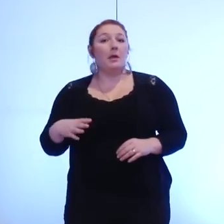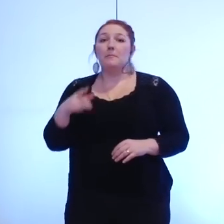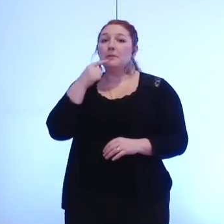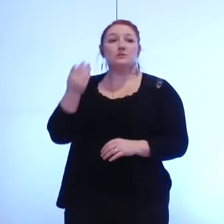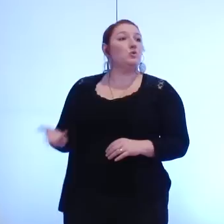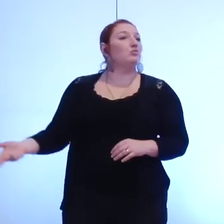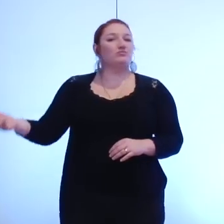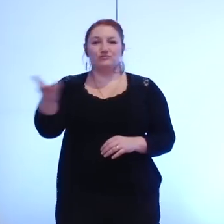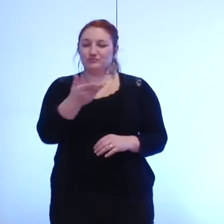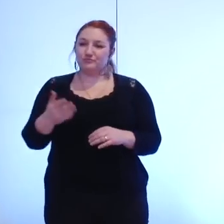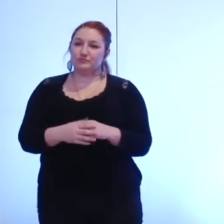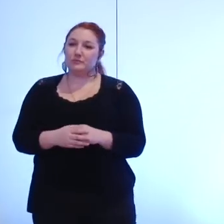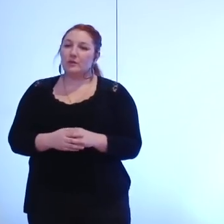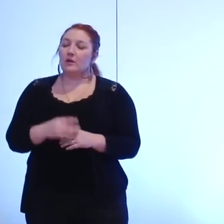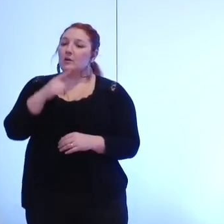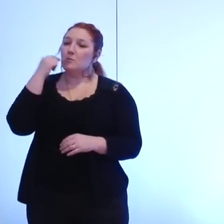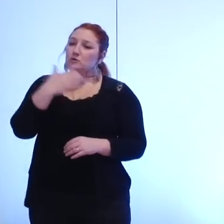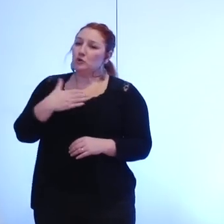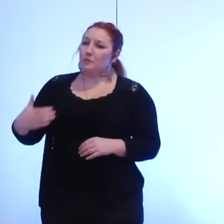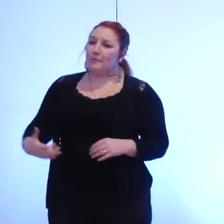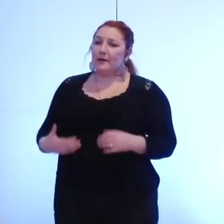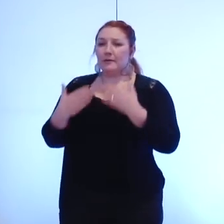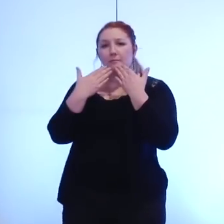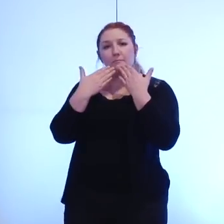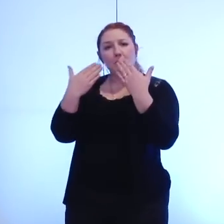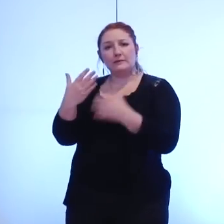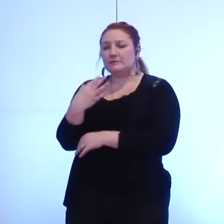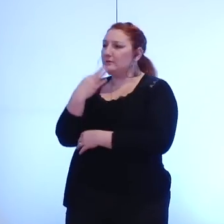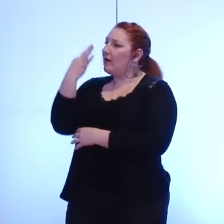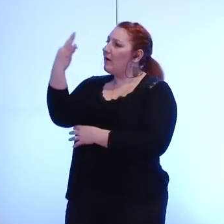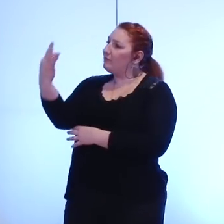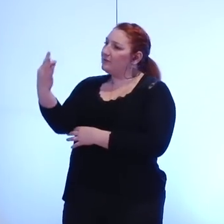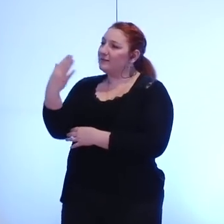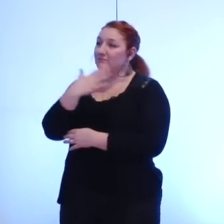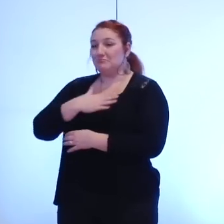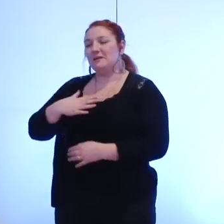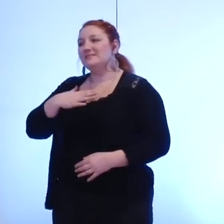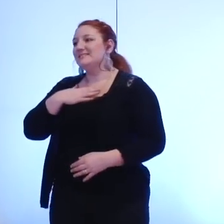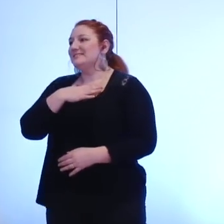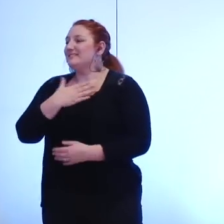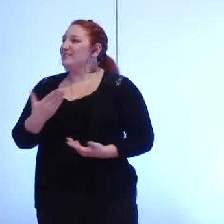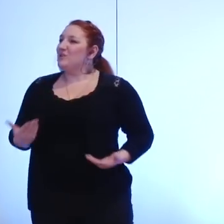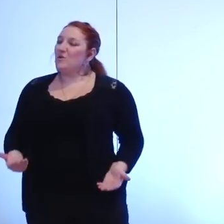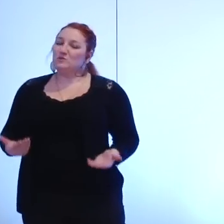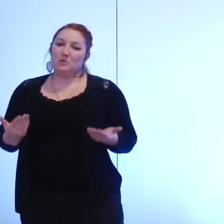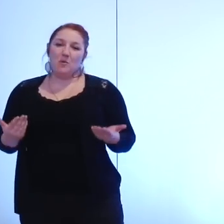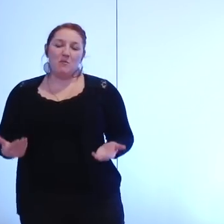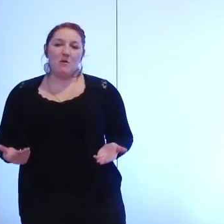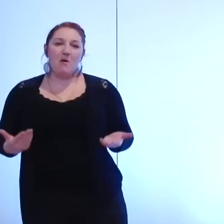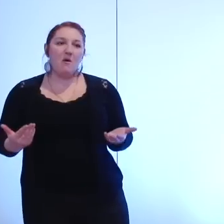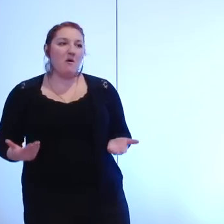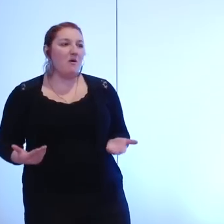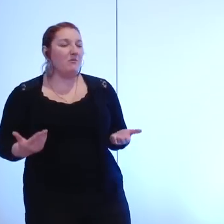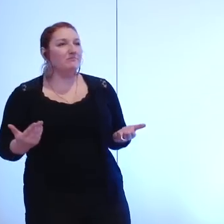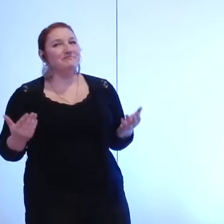merci en tout cas monsieur le maire pour l'invitation c'est un plaisir en ce moment je